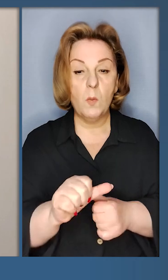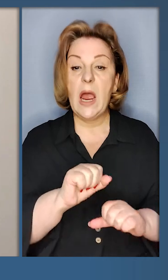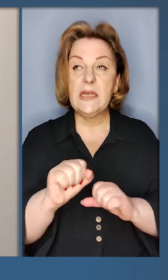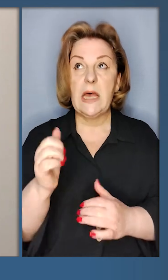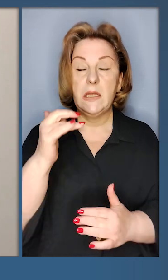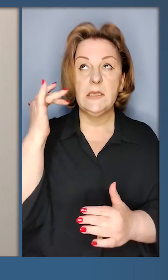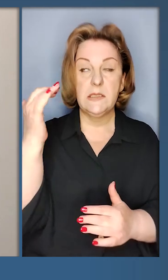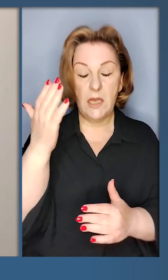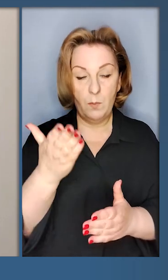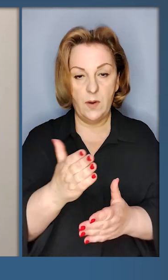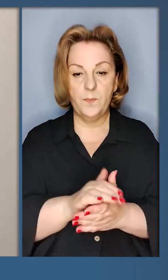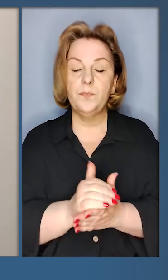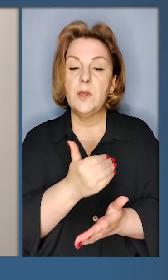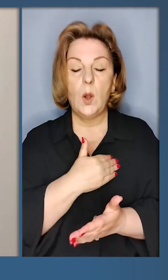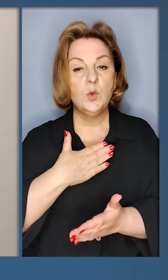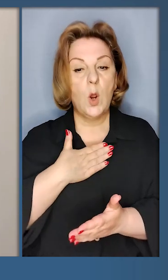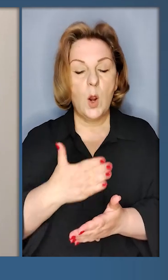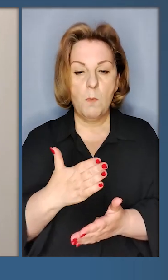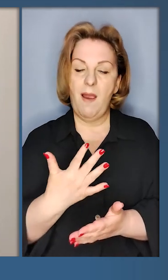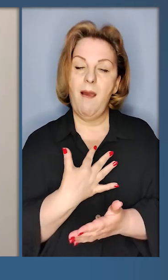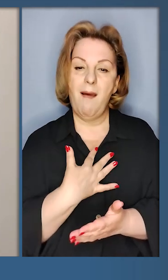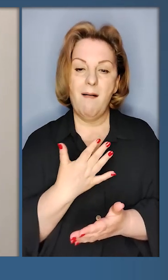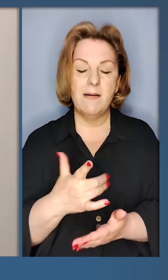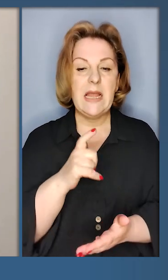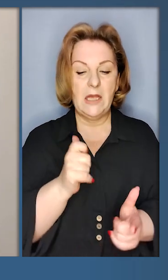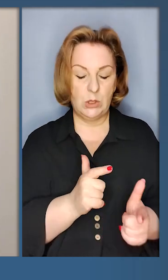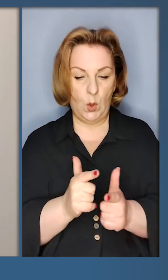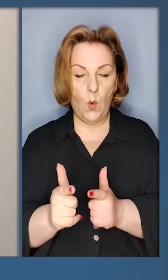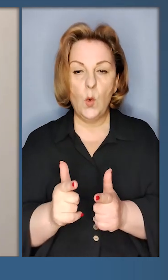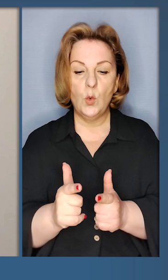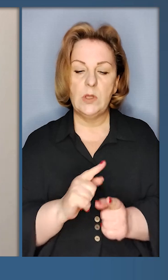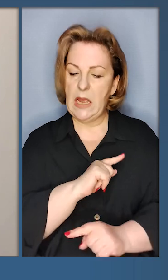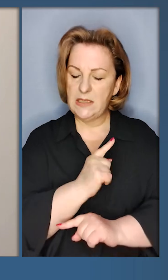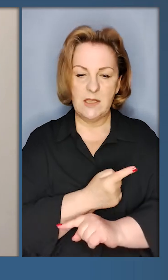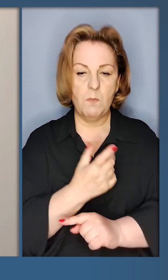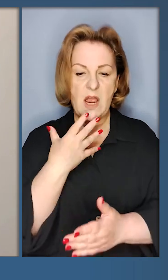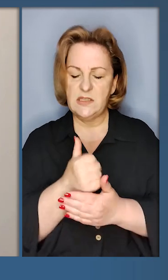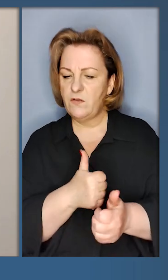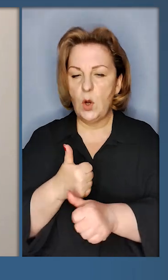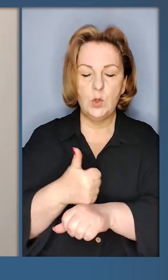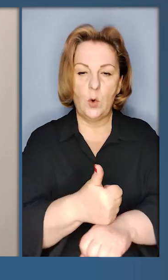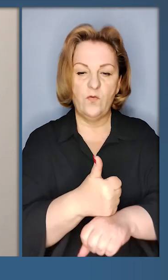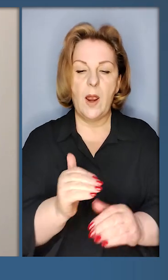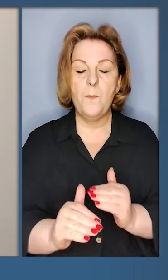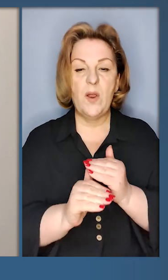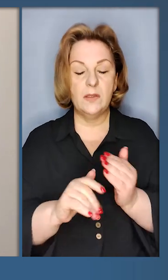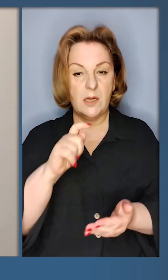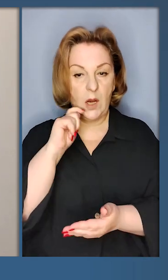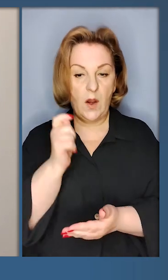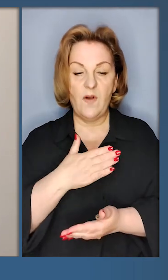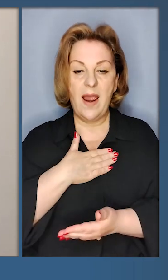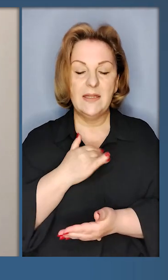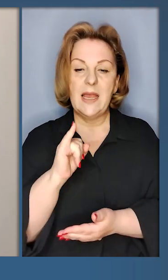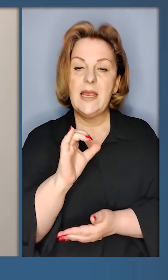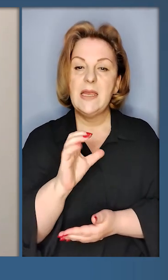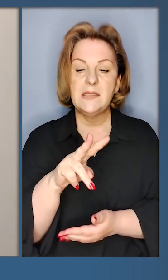зокрема і захист неба. Хочу подякувати Канаді за готовність зміцнювати свої лідерства в підтримці